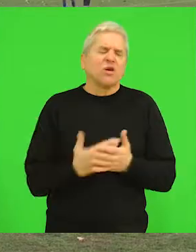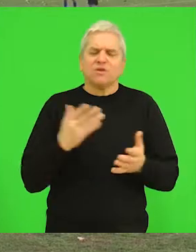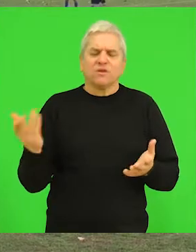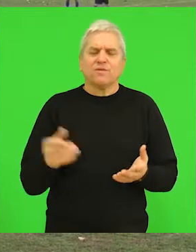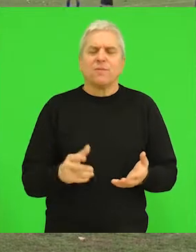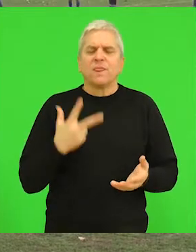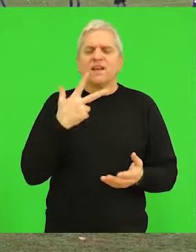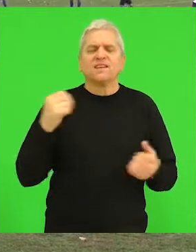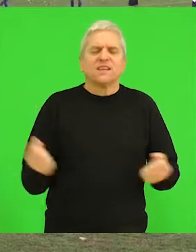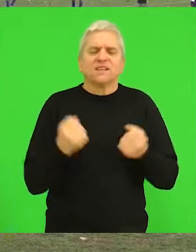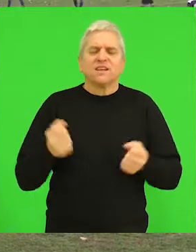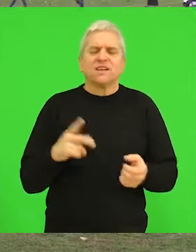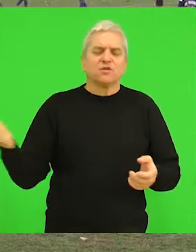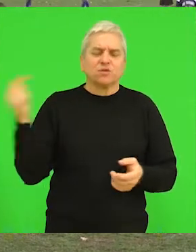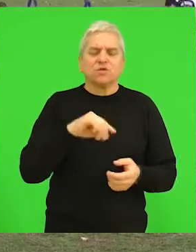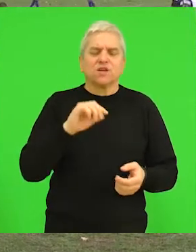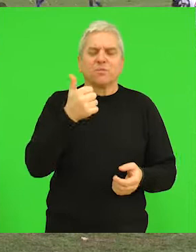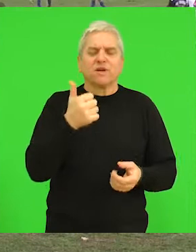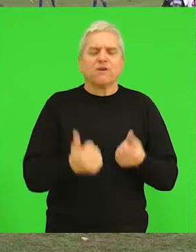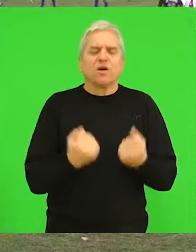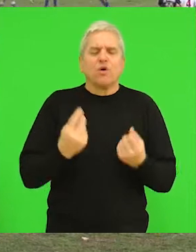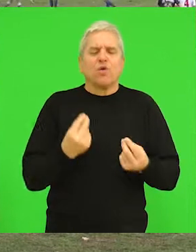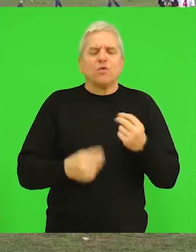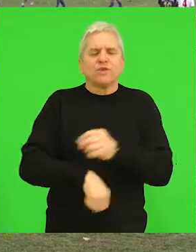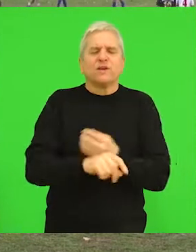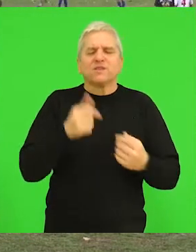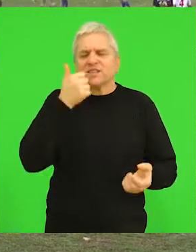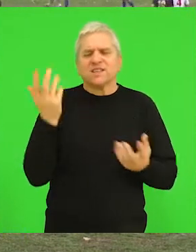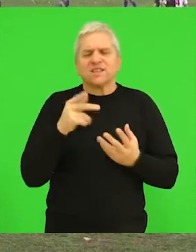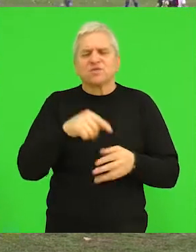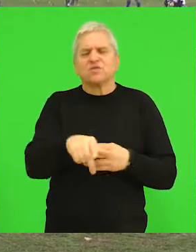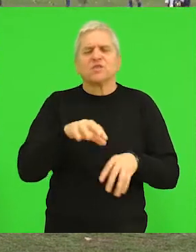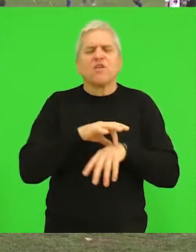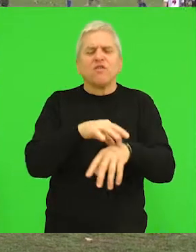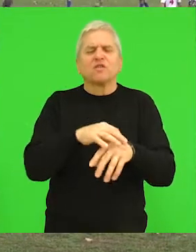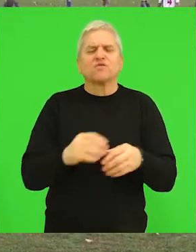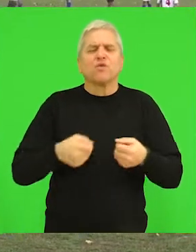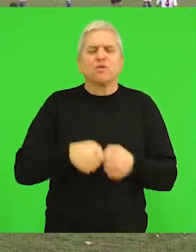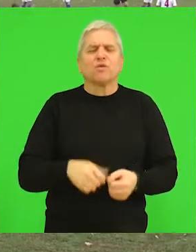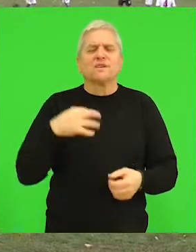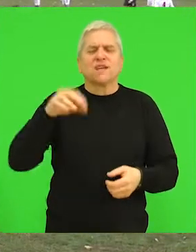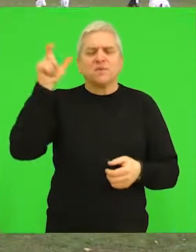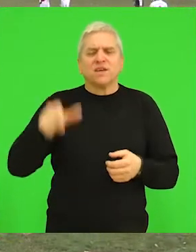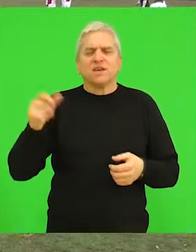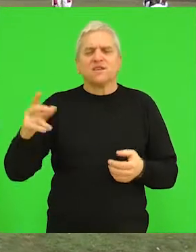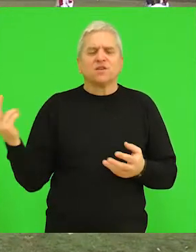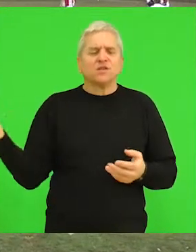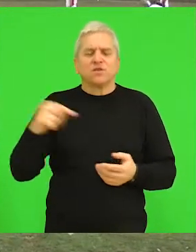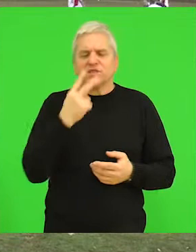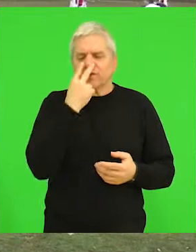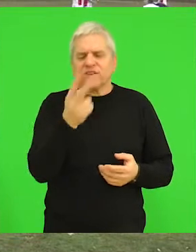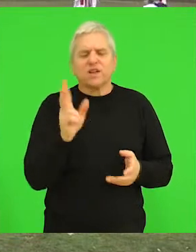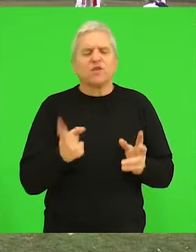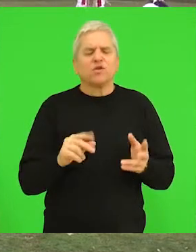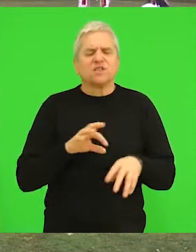normalno nakon tri treninga došla je na redi prva utakmica u kojoj su stručni štab uprava kluba i sami igrači uvedili dok le se